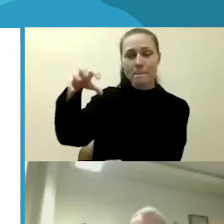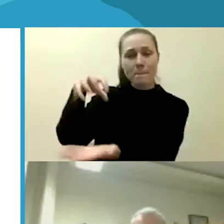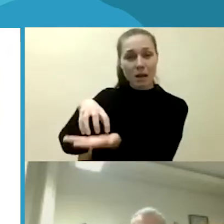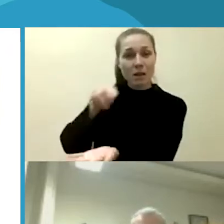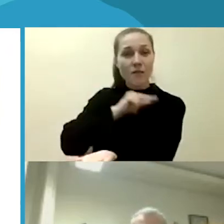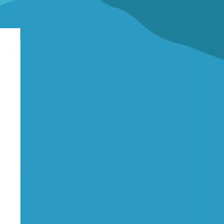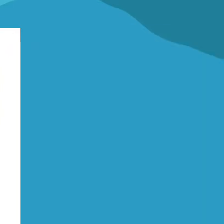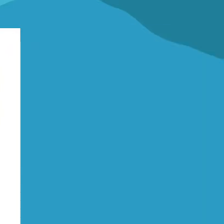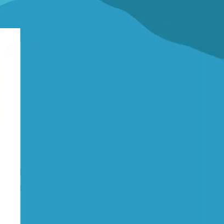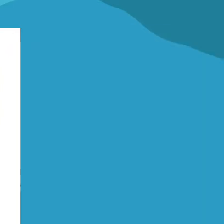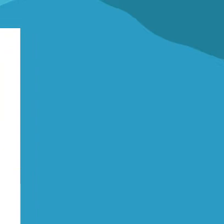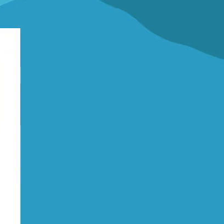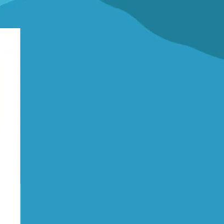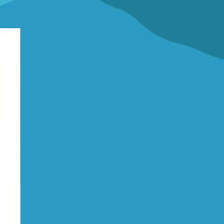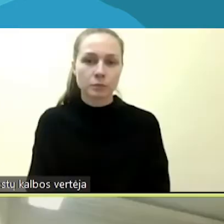Stokholme.